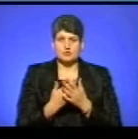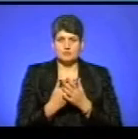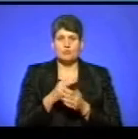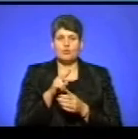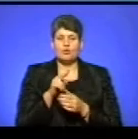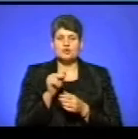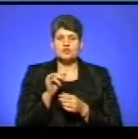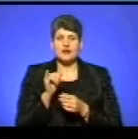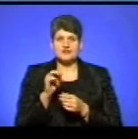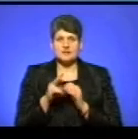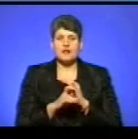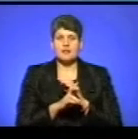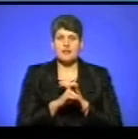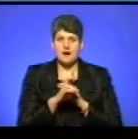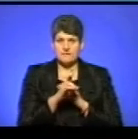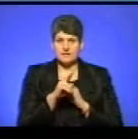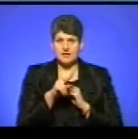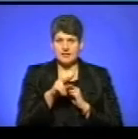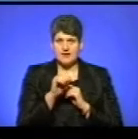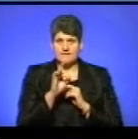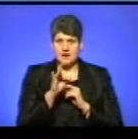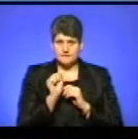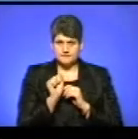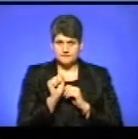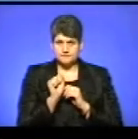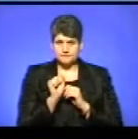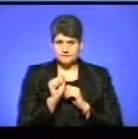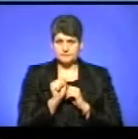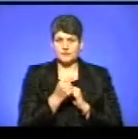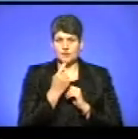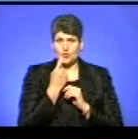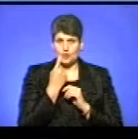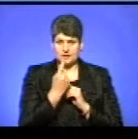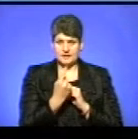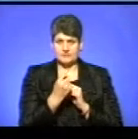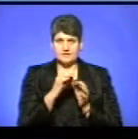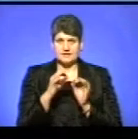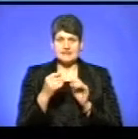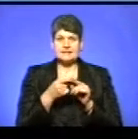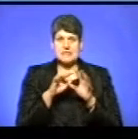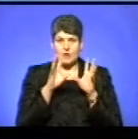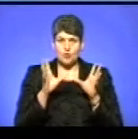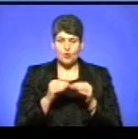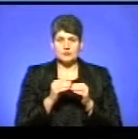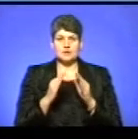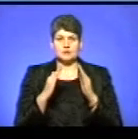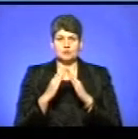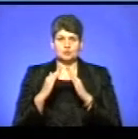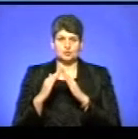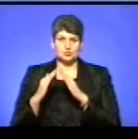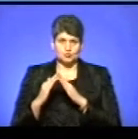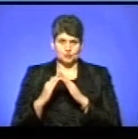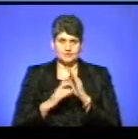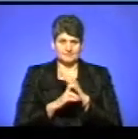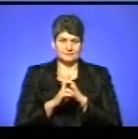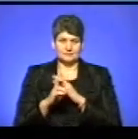Почаївська свято-успенська лавра. Я отак собі зробив витяг. Одне визначення – це комплекс споруд, храмів, будівель, які